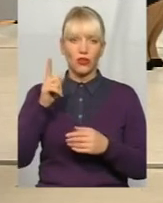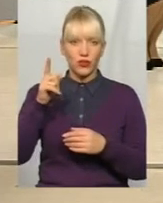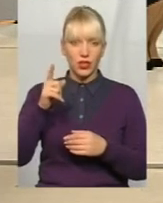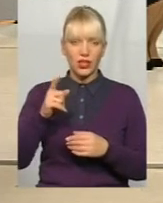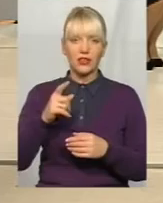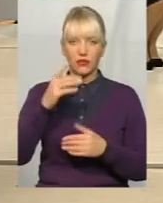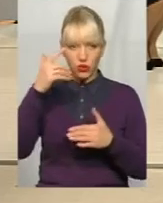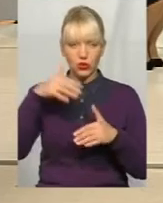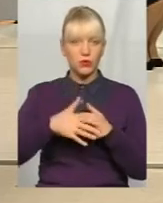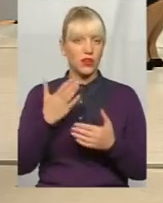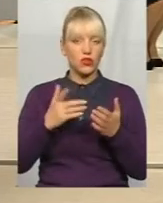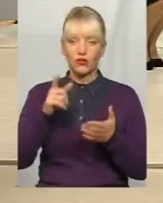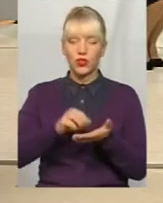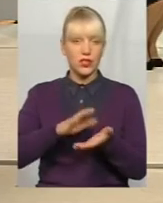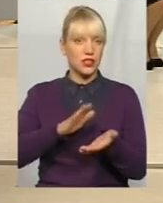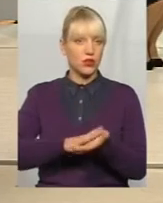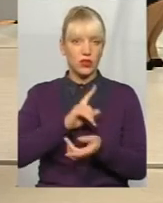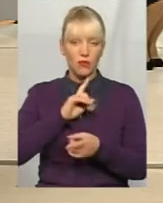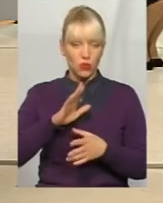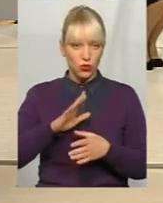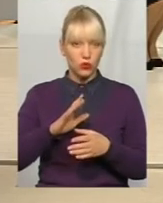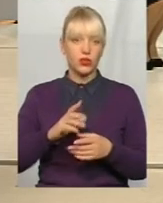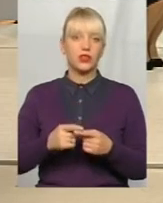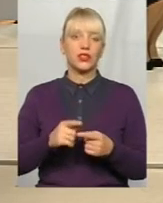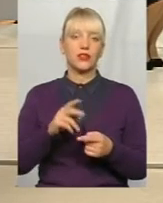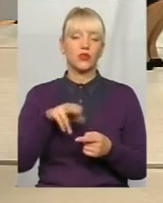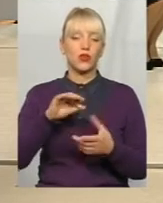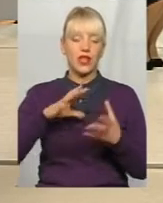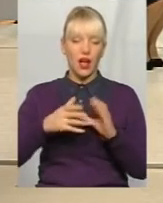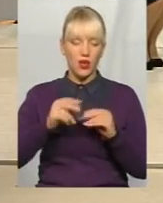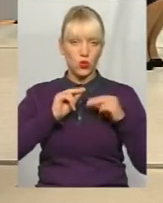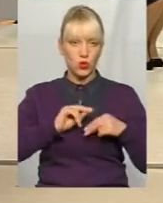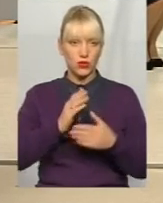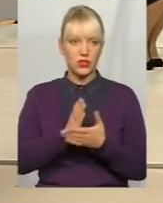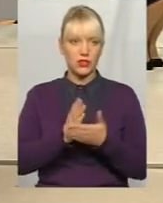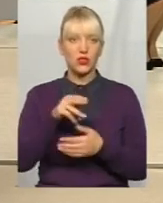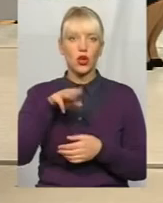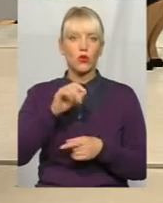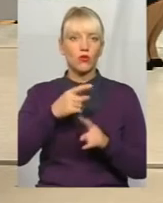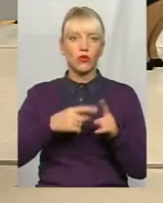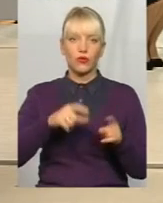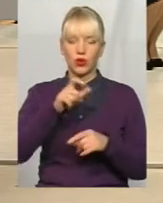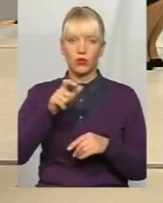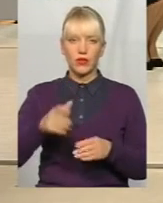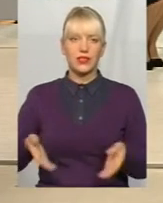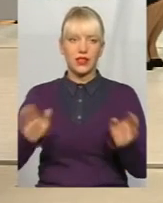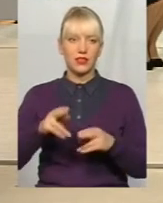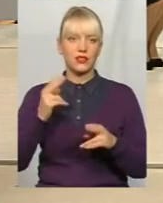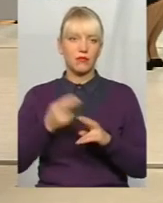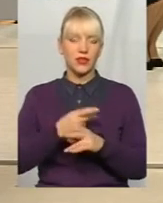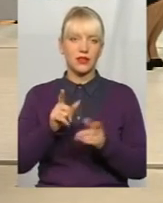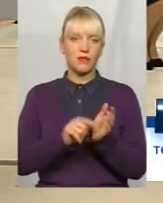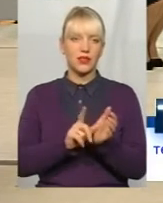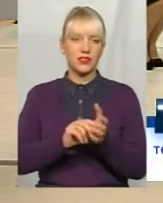підприємців цей стаж до загального трудового, в страховий стаж, то половина громадян України лишиться без пенсії взагалі.